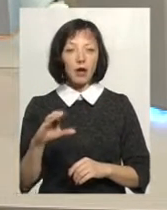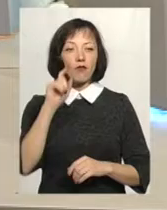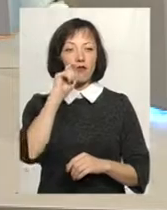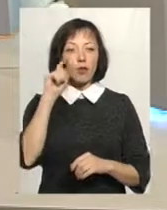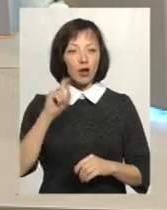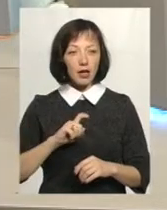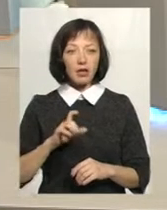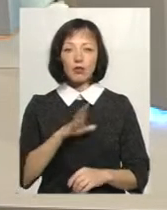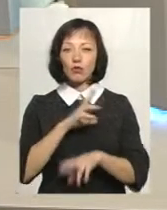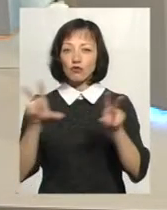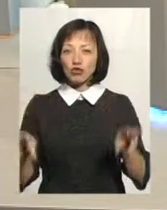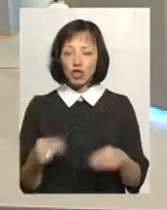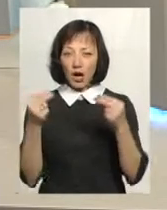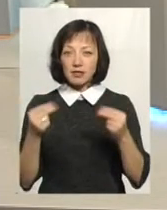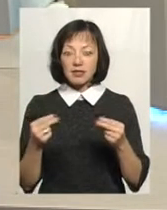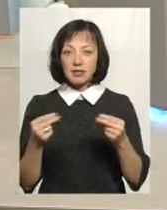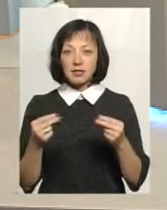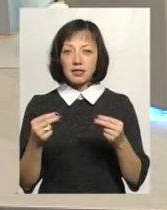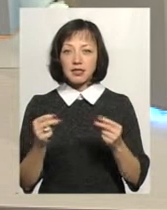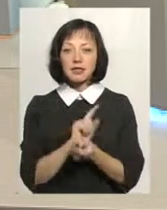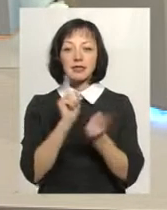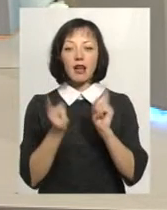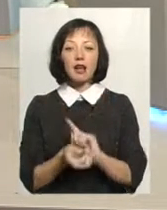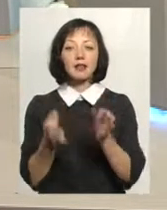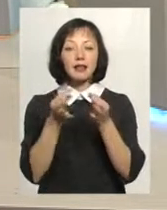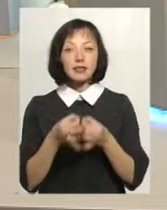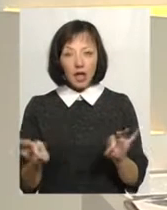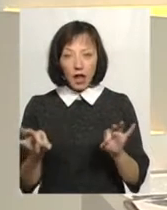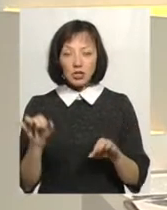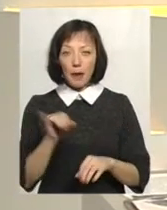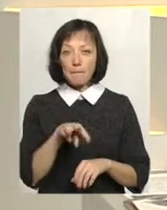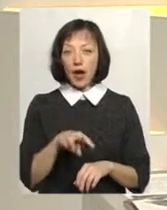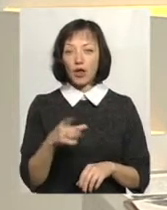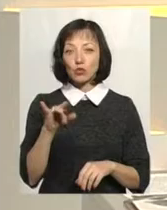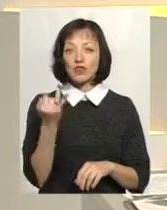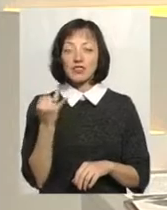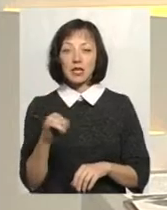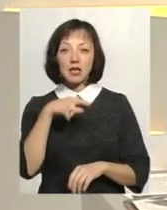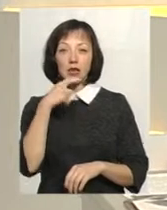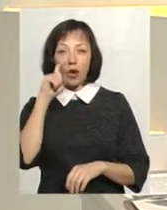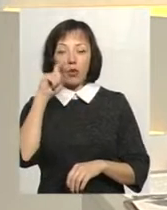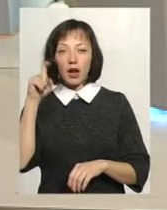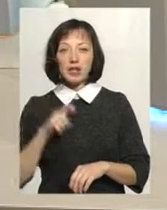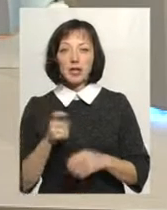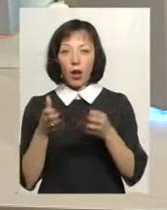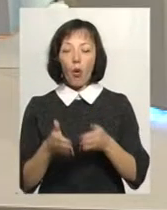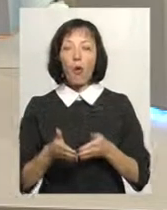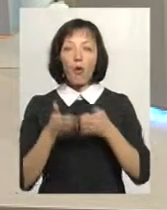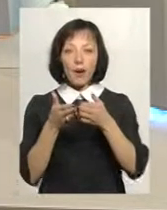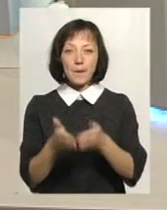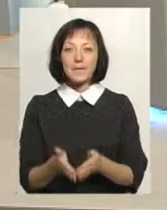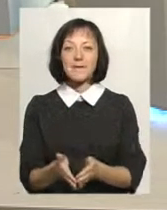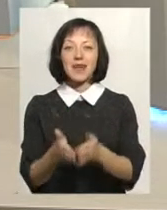України був шанс стати вже тоді незалежною. І Михайло Грушевський казав, що український корабель плив